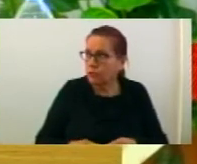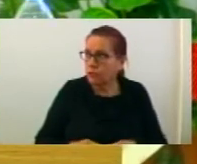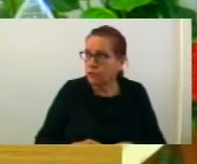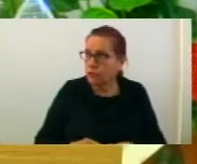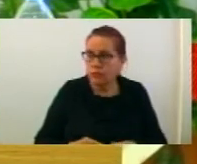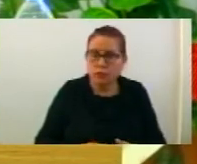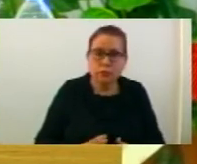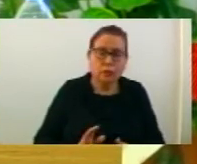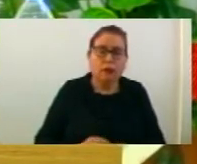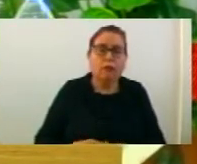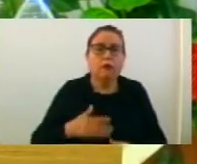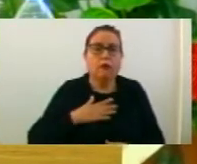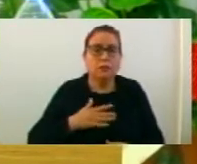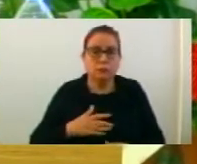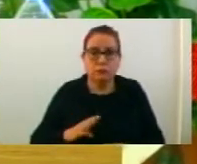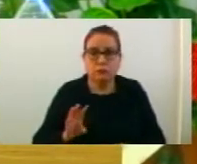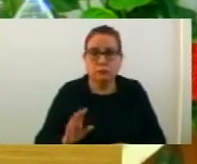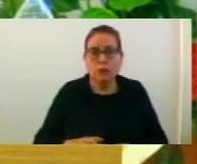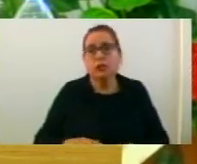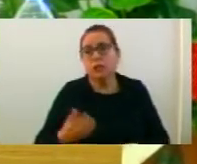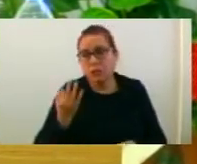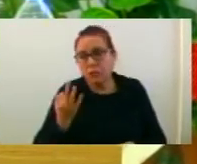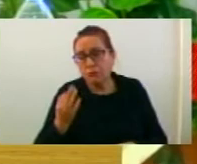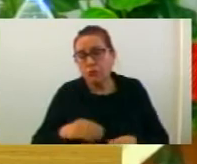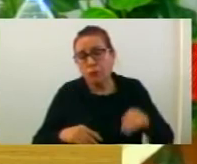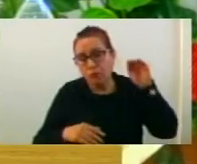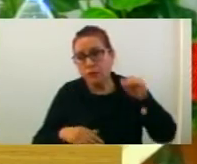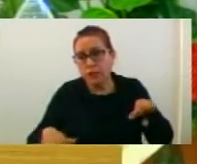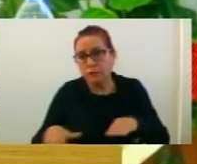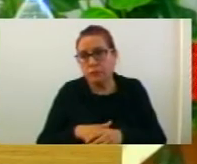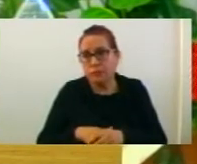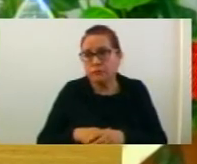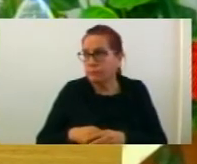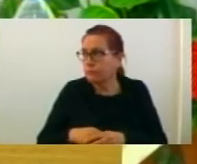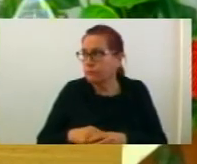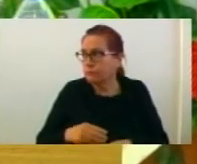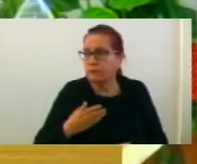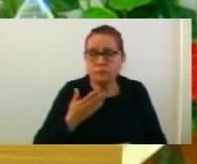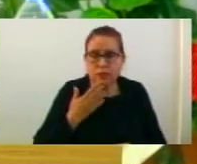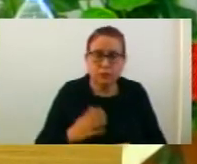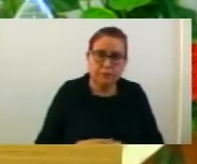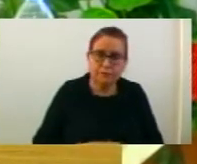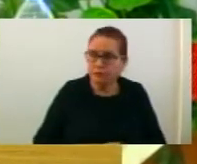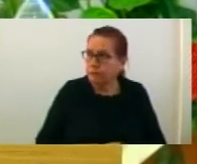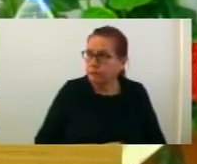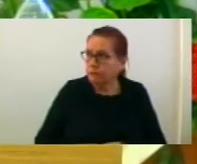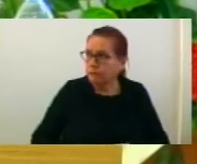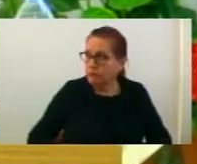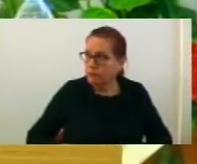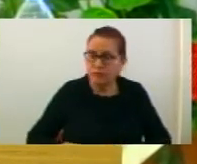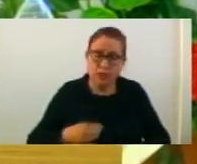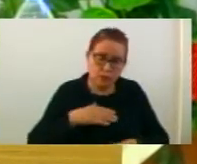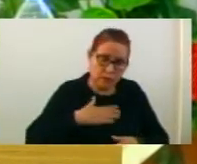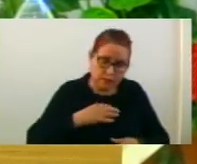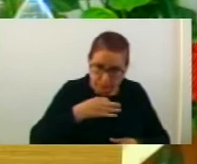тие имат 4 пати повеки върботени от нашата библиотека. Е, аз това имам да го